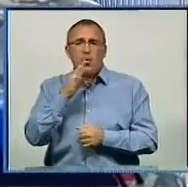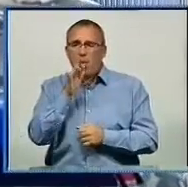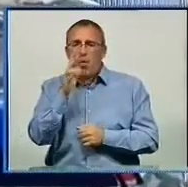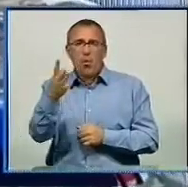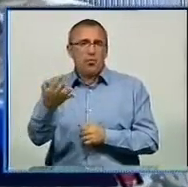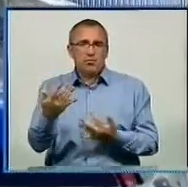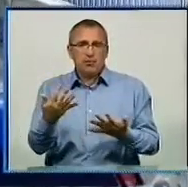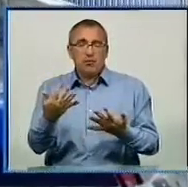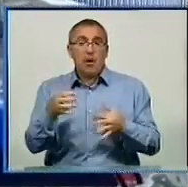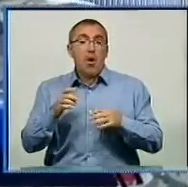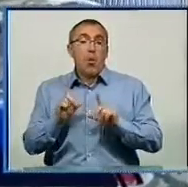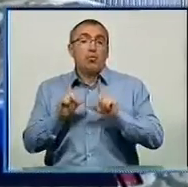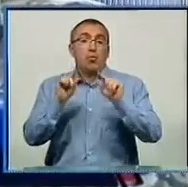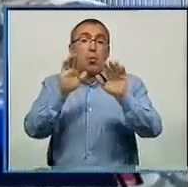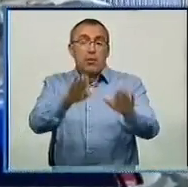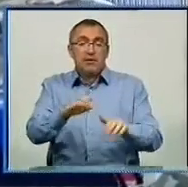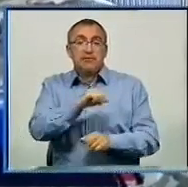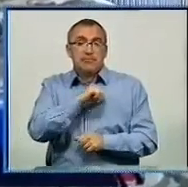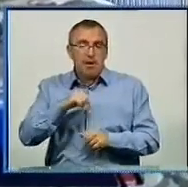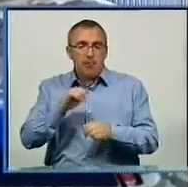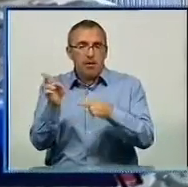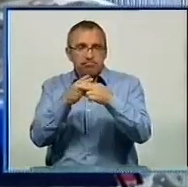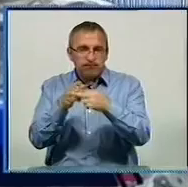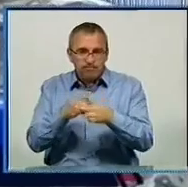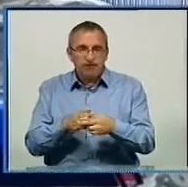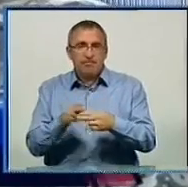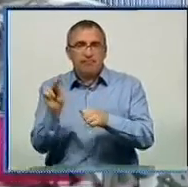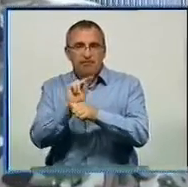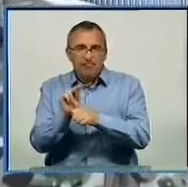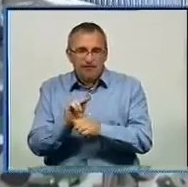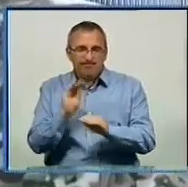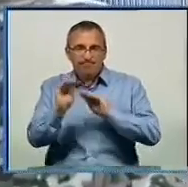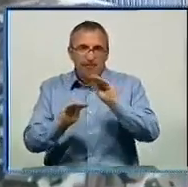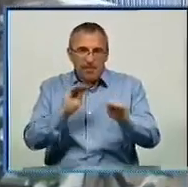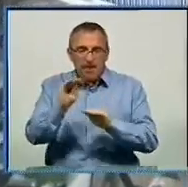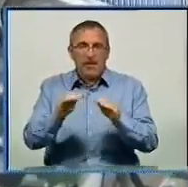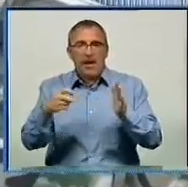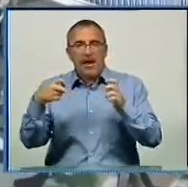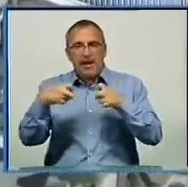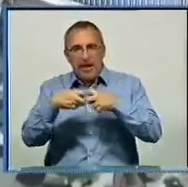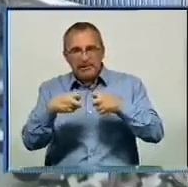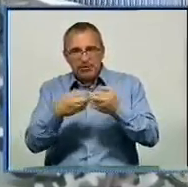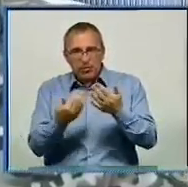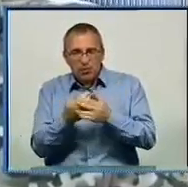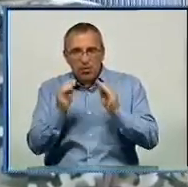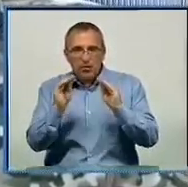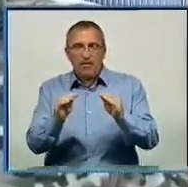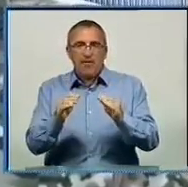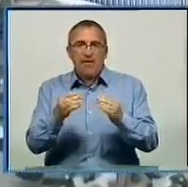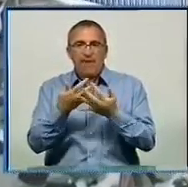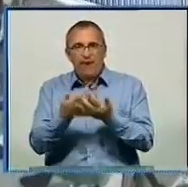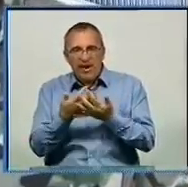сама. Так, доїхала сама, але її все перебрали, поміняли роздатку нову поставили, резину поміняли. фільтру,